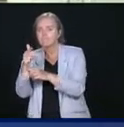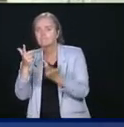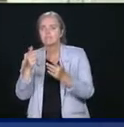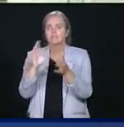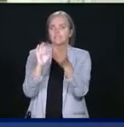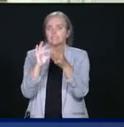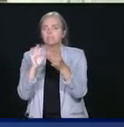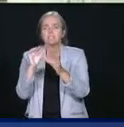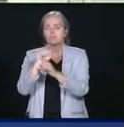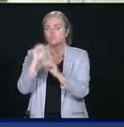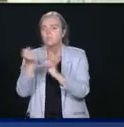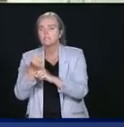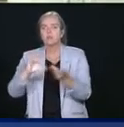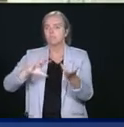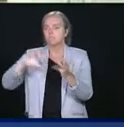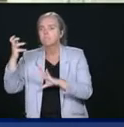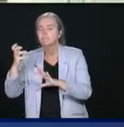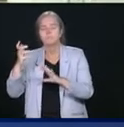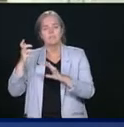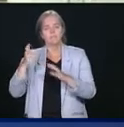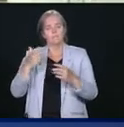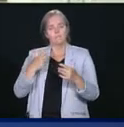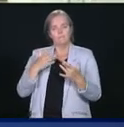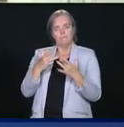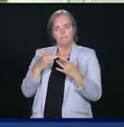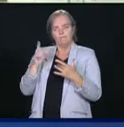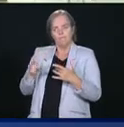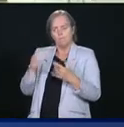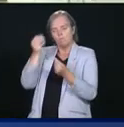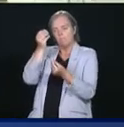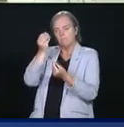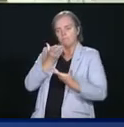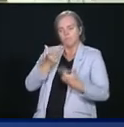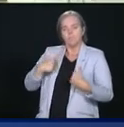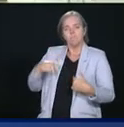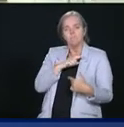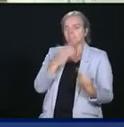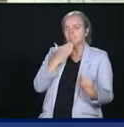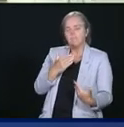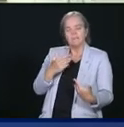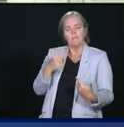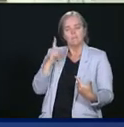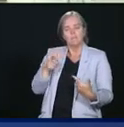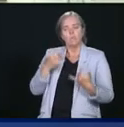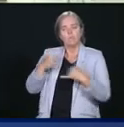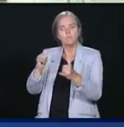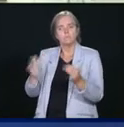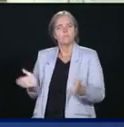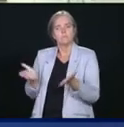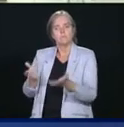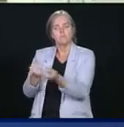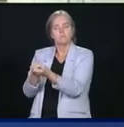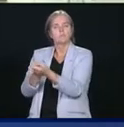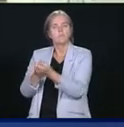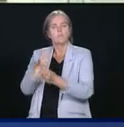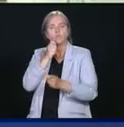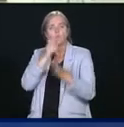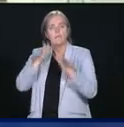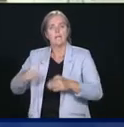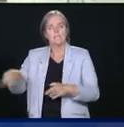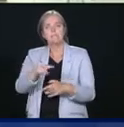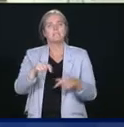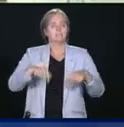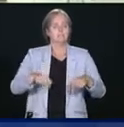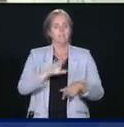entendre. Et nous devons, en tant que Canadiens, continuer à travailler pour bâtir un meilleur pays, un